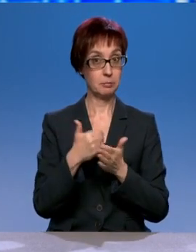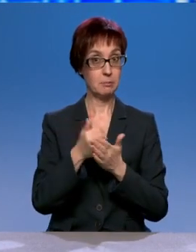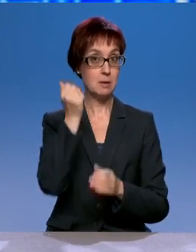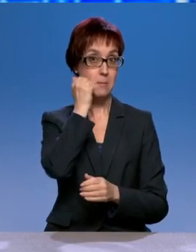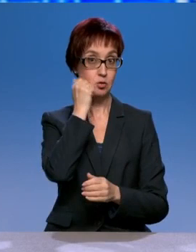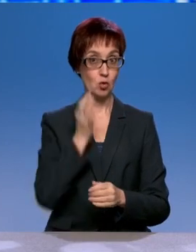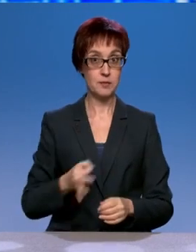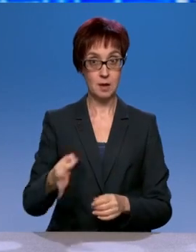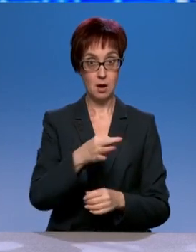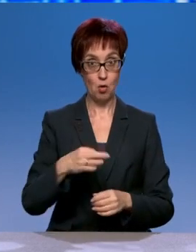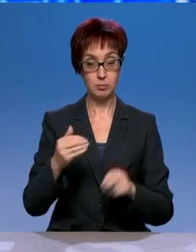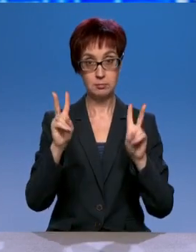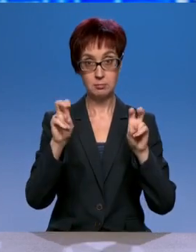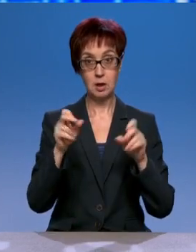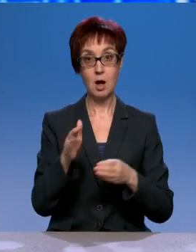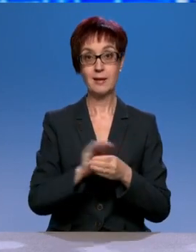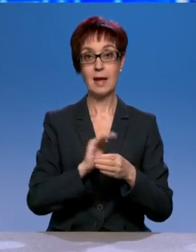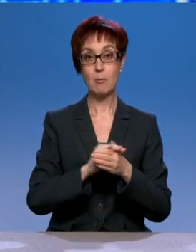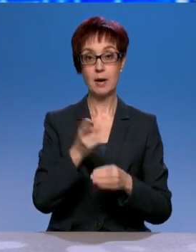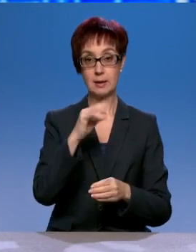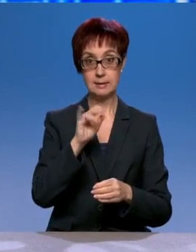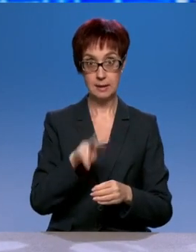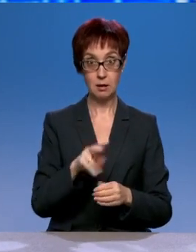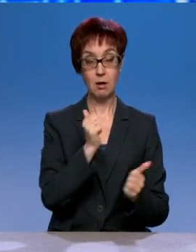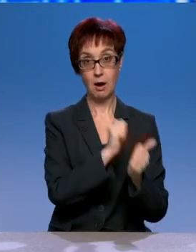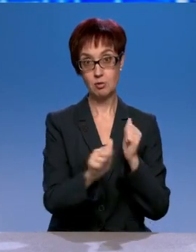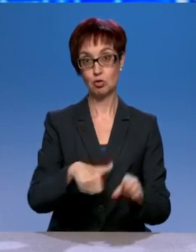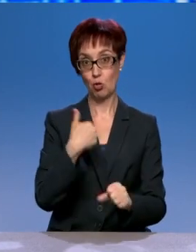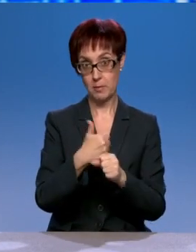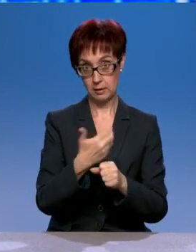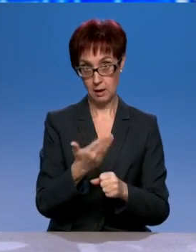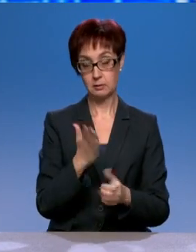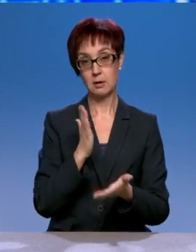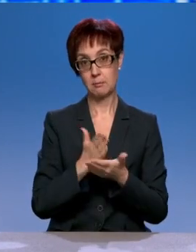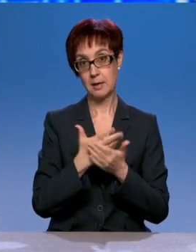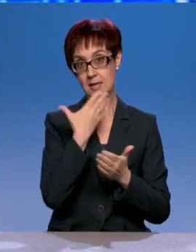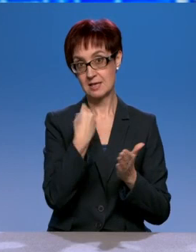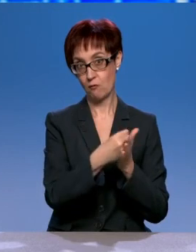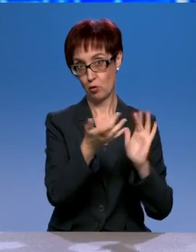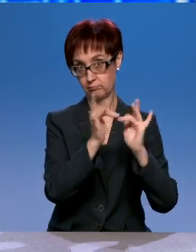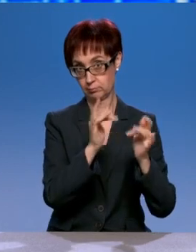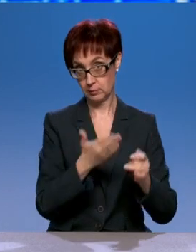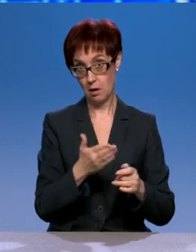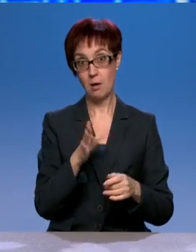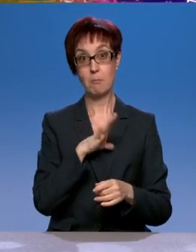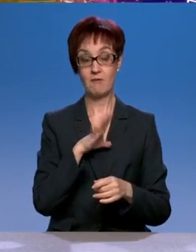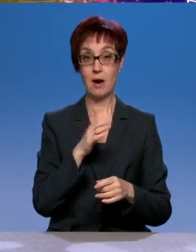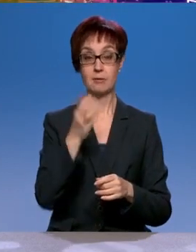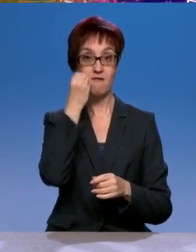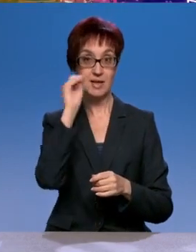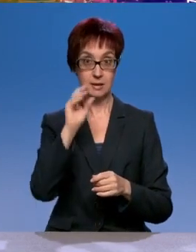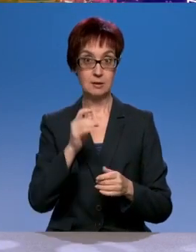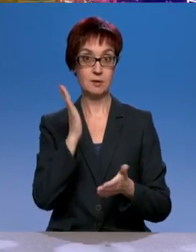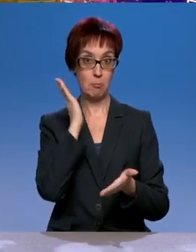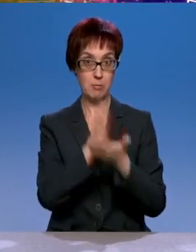У каждого губернатора такое есть. И иногда это бывает эффективнее, чем писать в какой-то государственный орган. А в суд подать